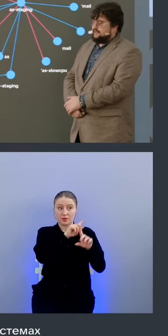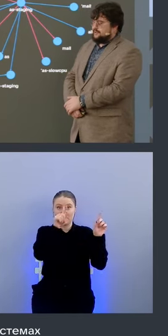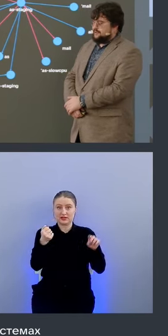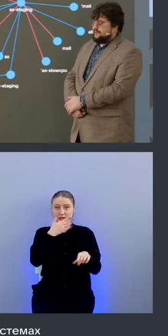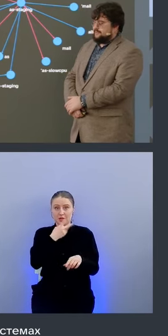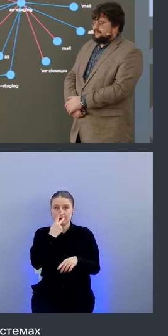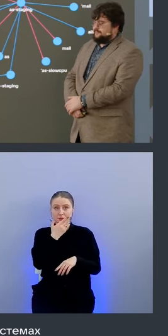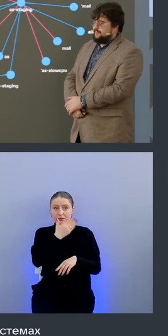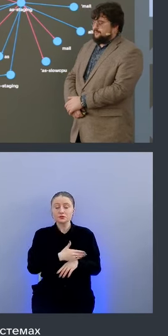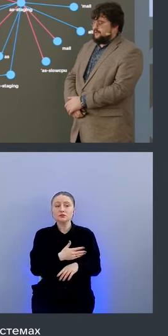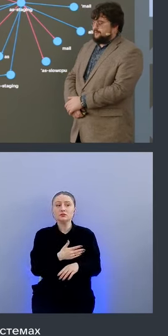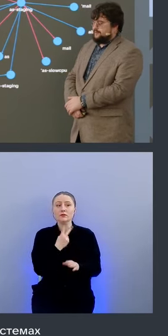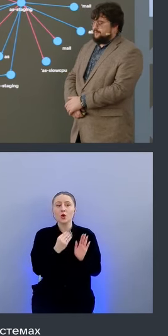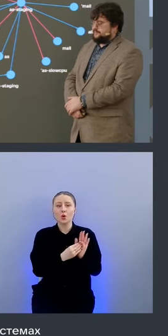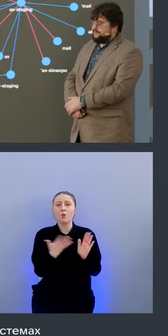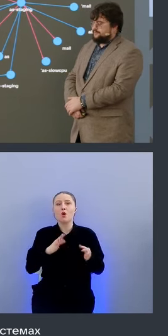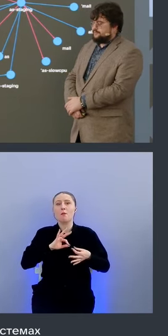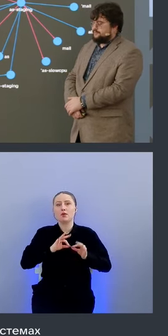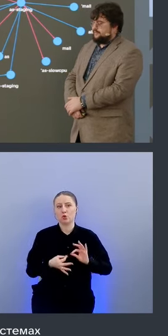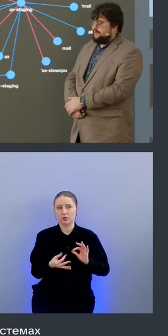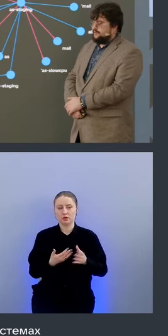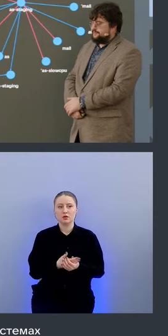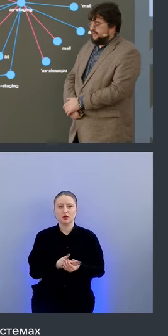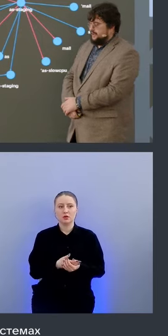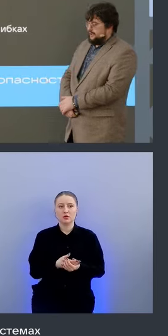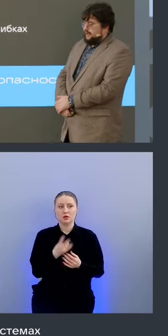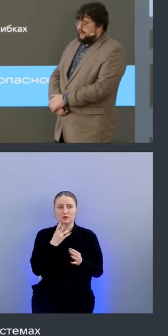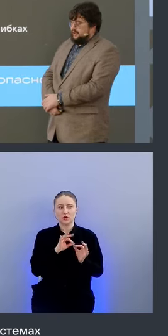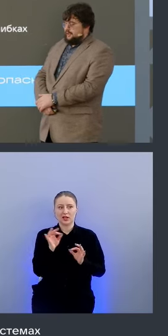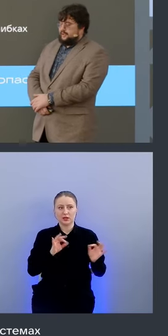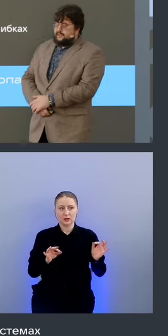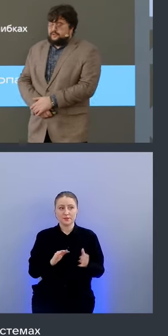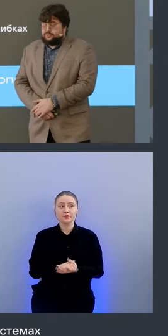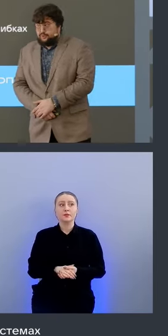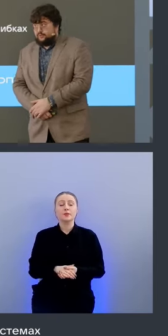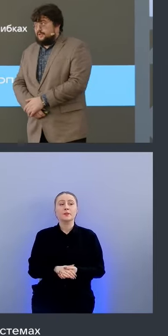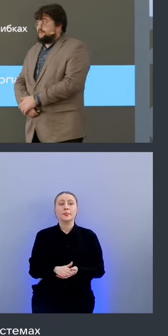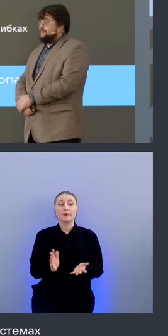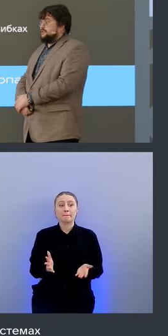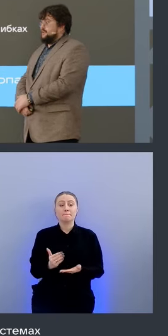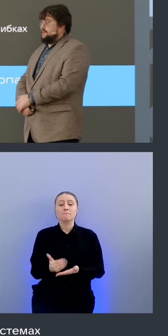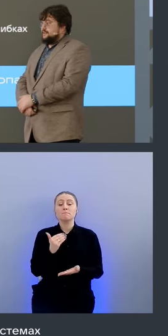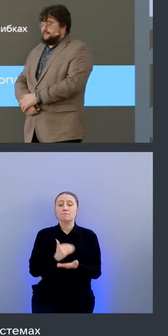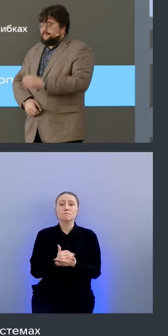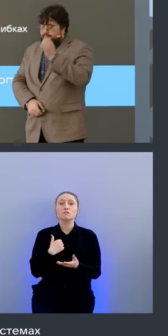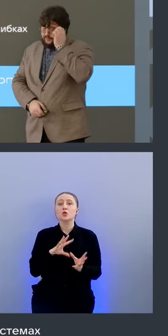этом слайде здесь указано более подробно вот и что у нас получается по